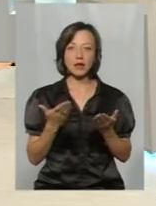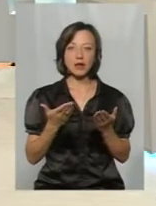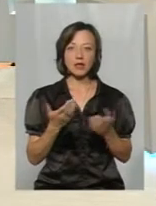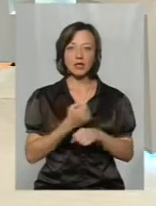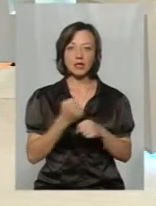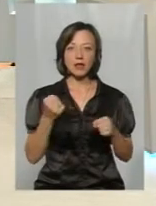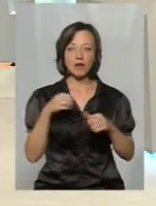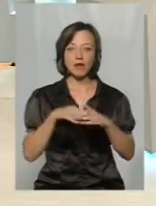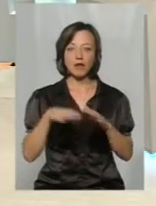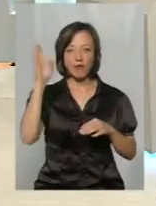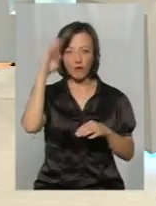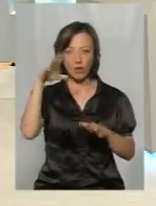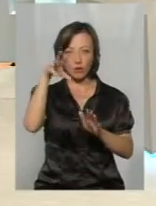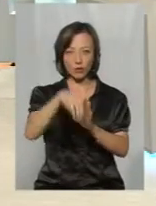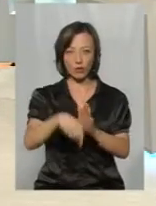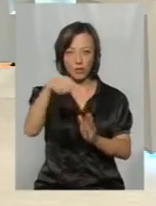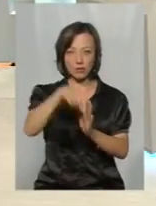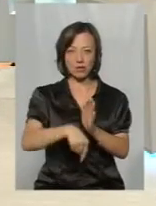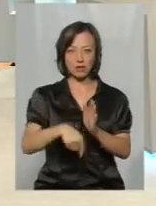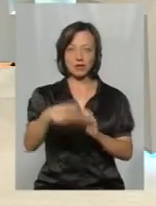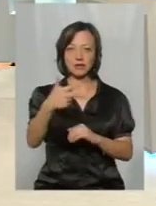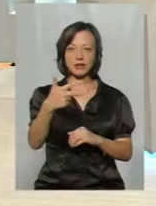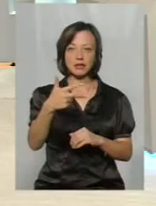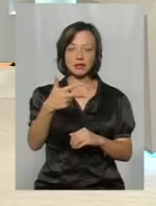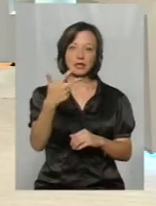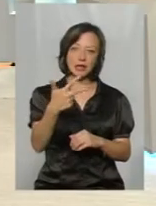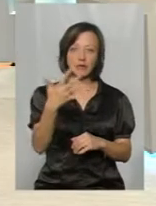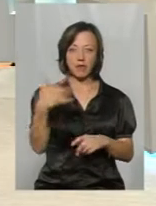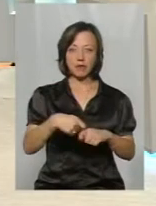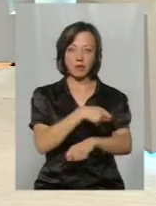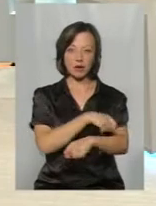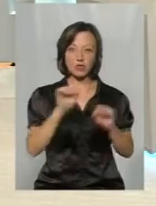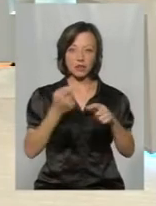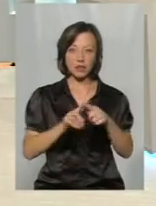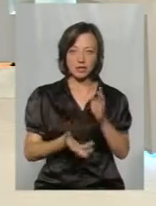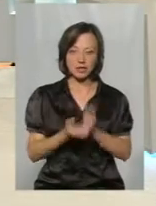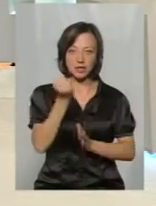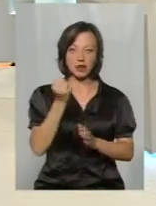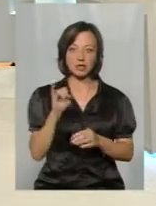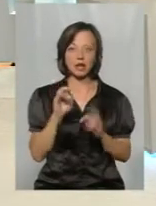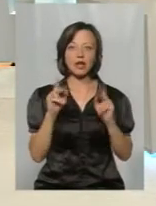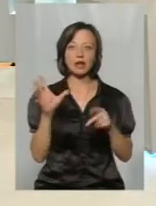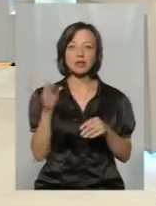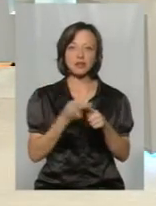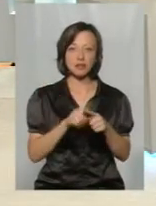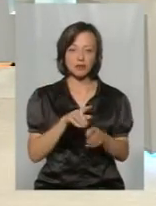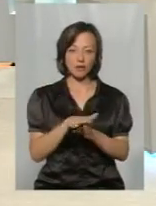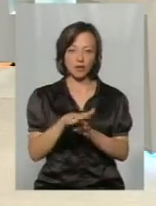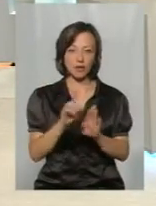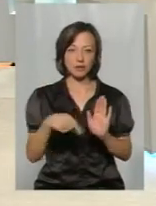знаходиться в водойме на глибині 3-5 метрів, ви можете якось це дістати і яким чином це все проїсходить?